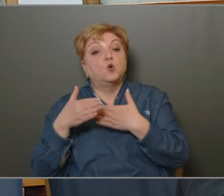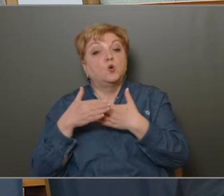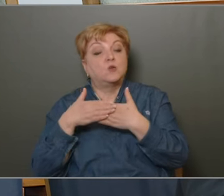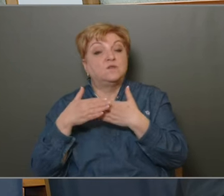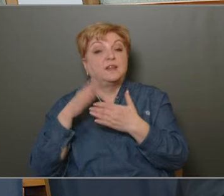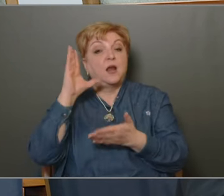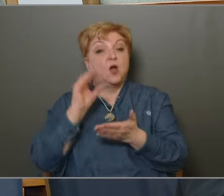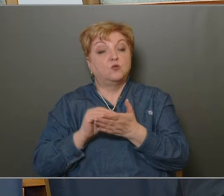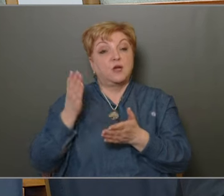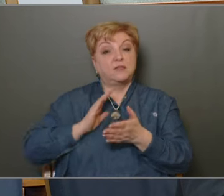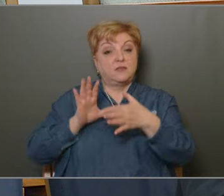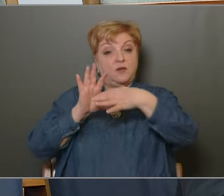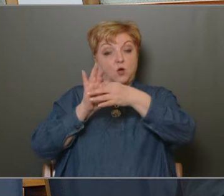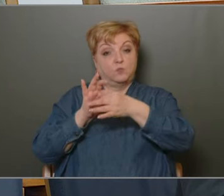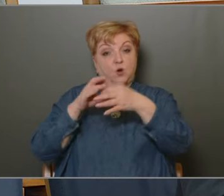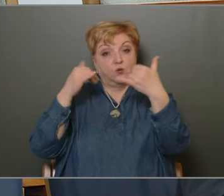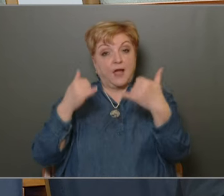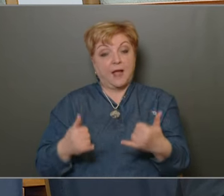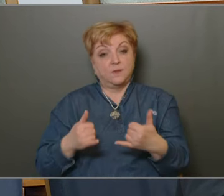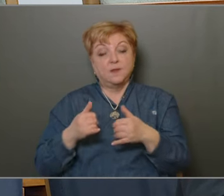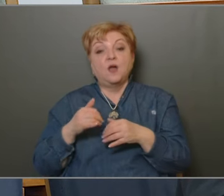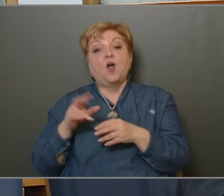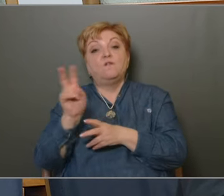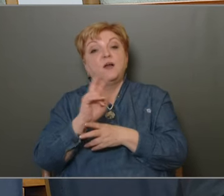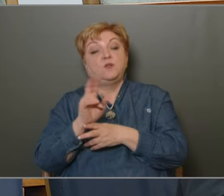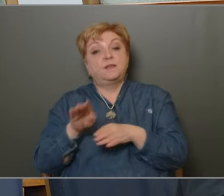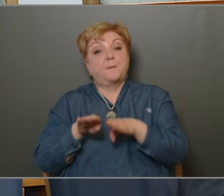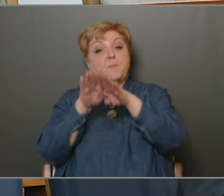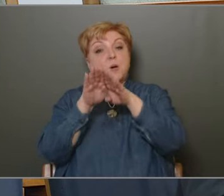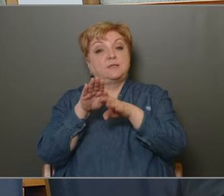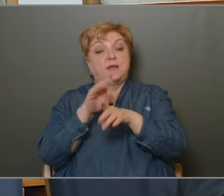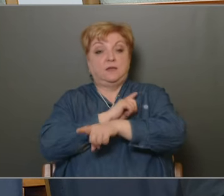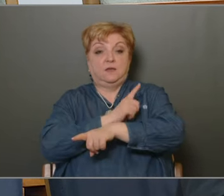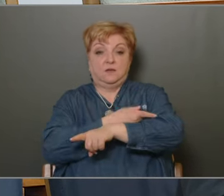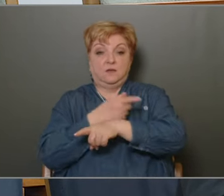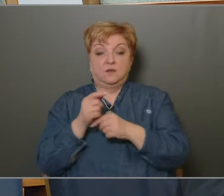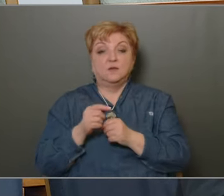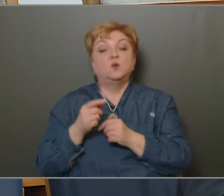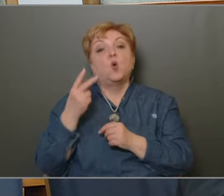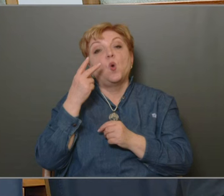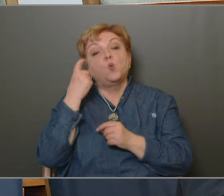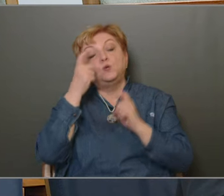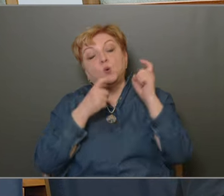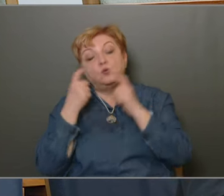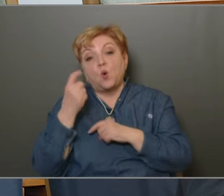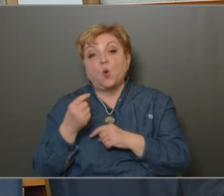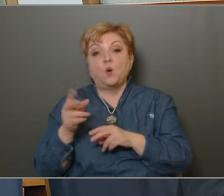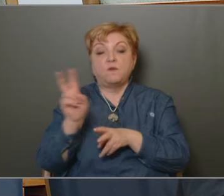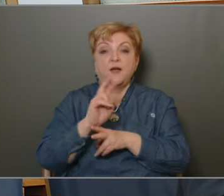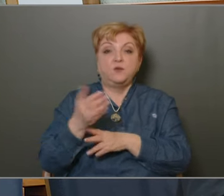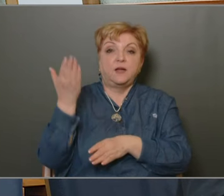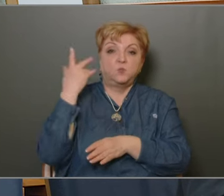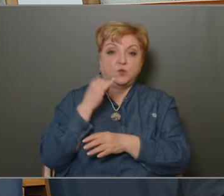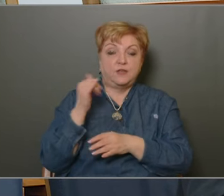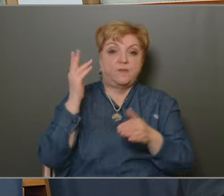civil kapcsolatok tudatos elmélyítése a felügyelet partneri szerepét erősíti meg. Úgy gondolom, hogy a felügyelet tavaly évben